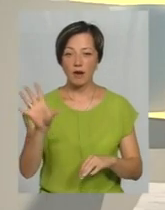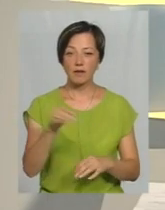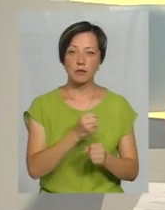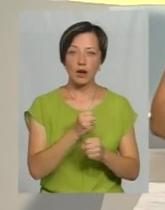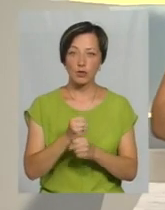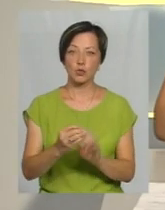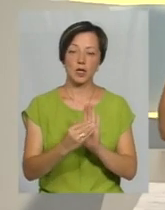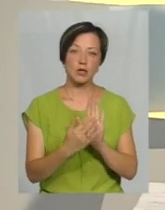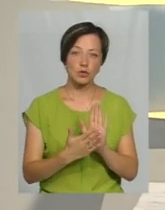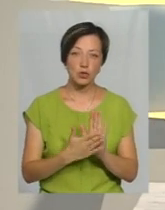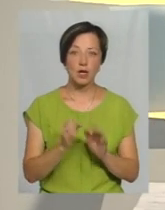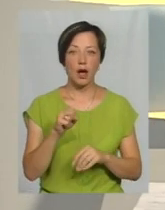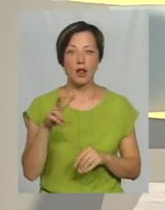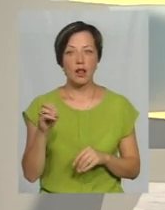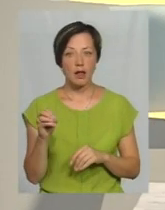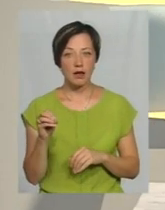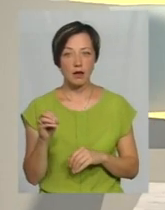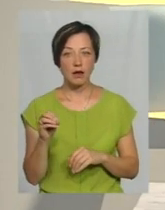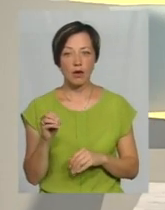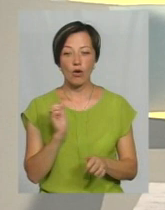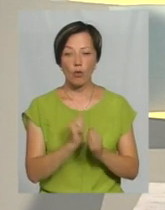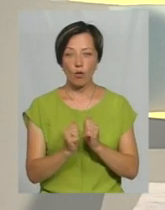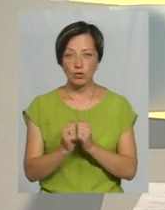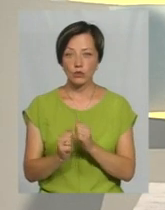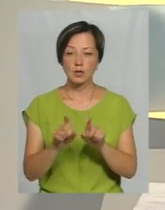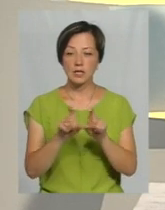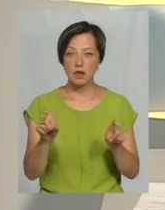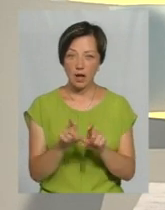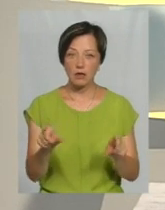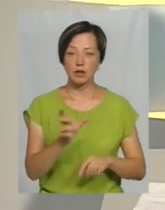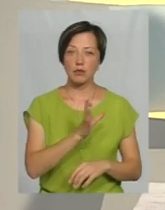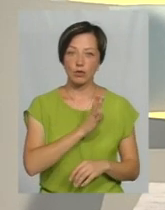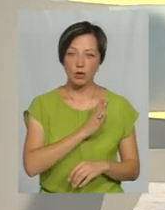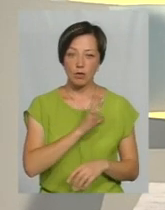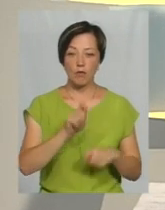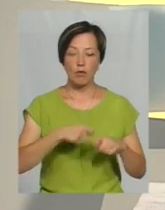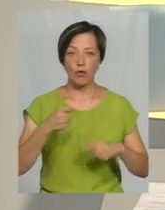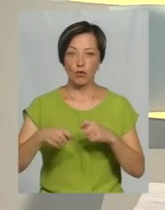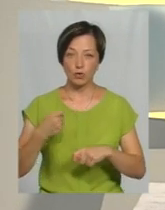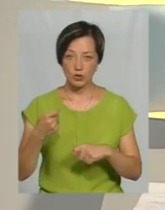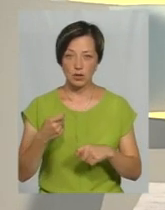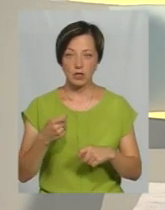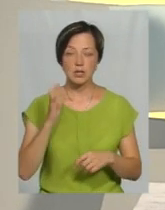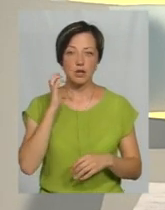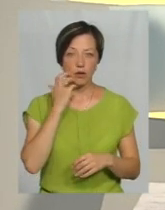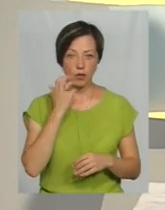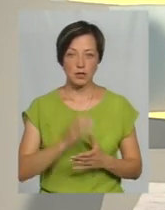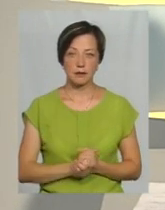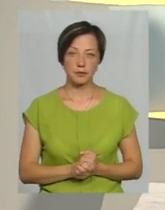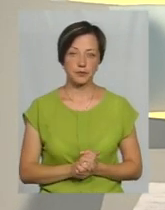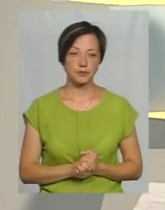працюють, реєструються, але у кожному закладі були порушення доволі серйозні?